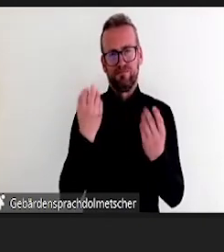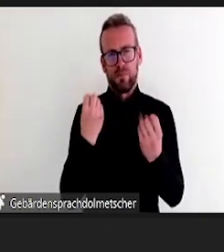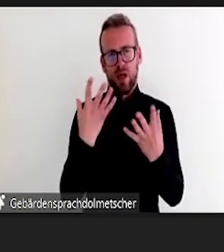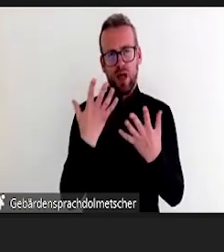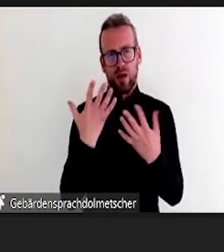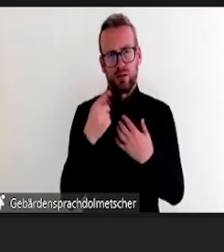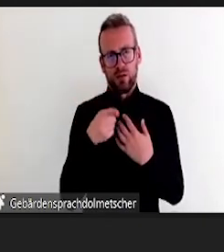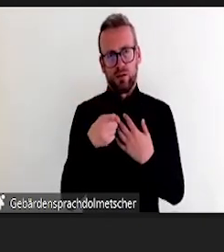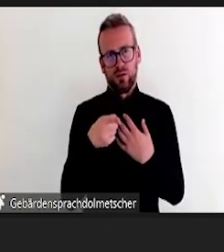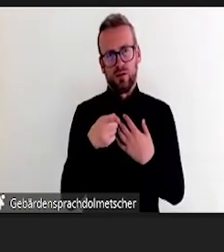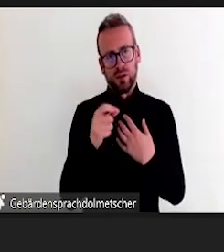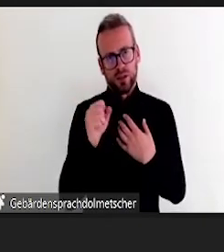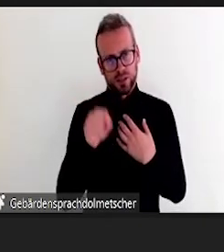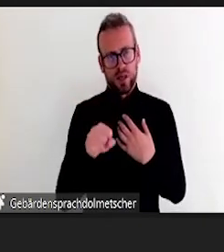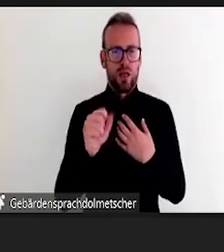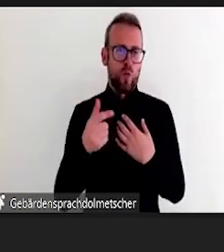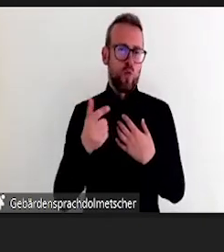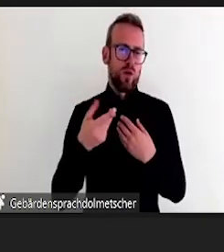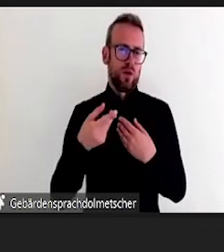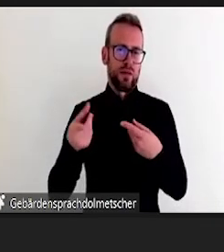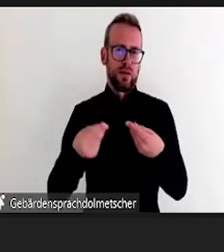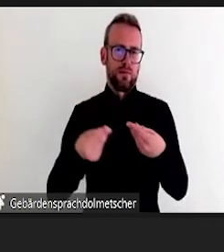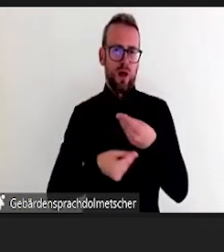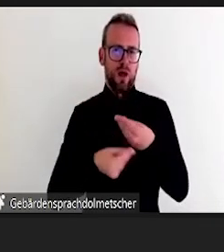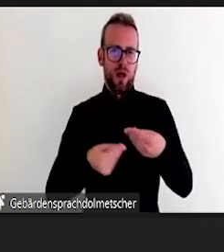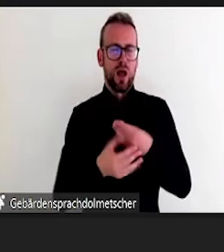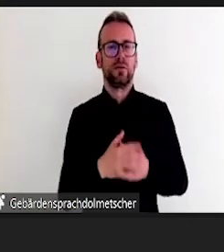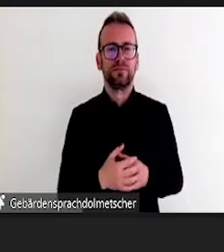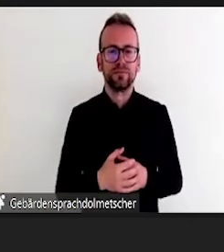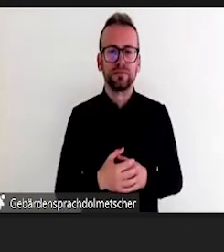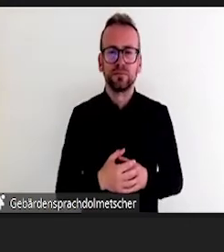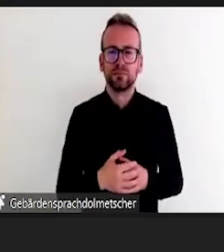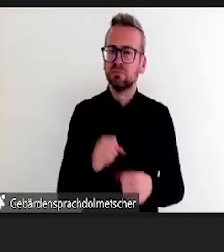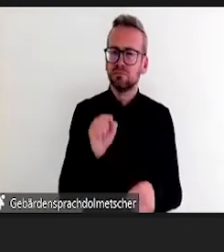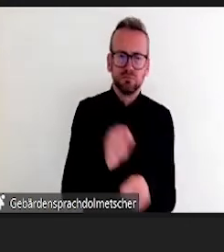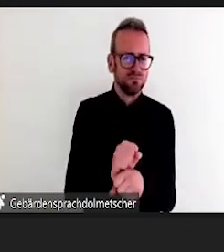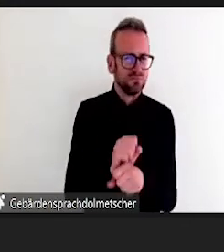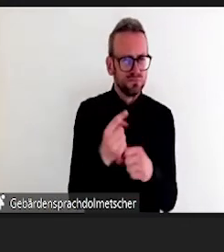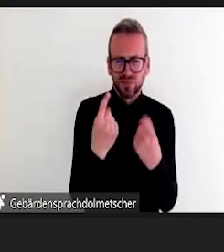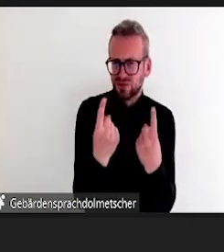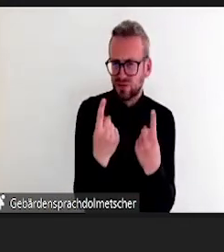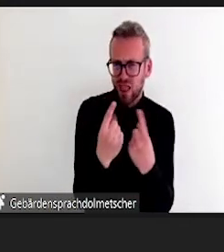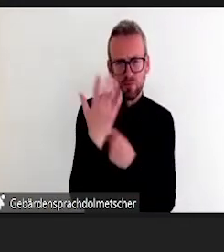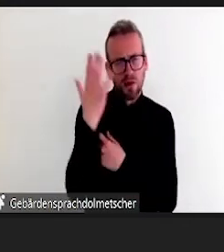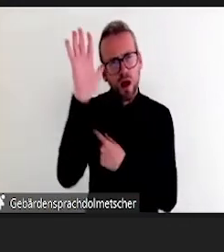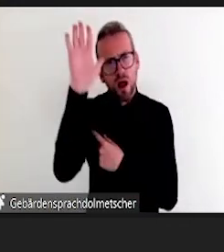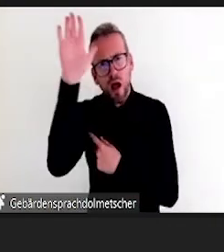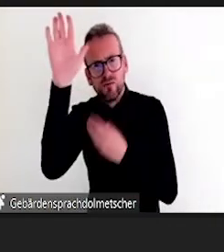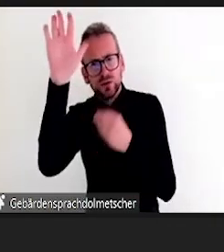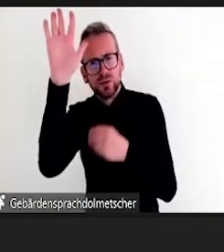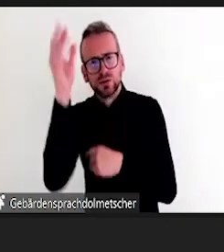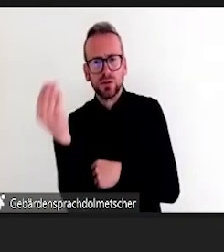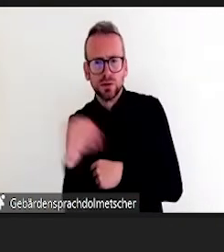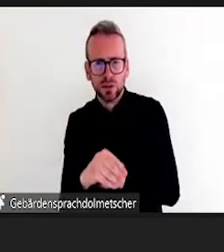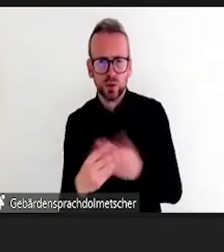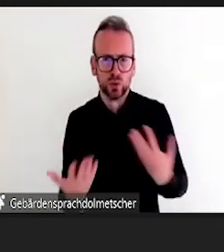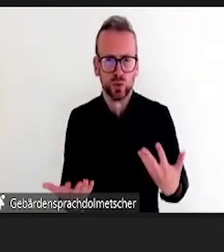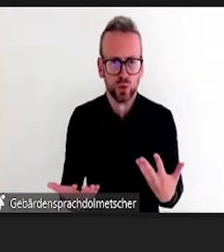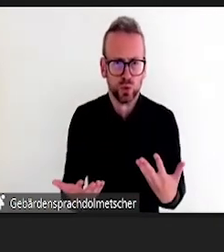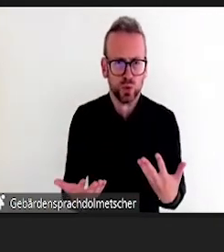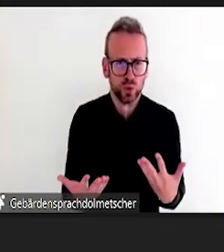Dann habe ich etwas, wo man sagen könnte, das ist ja mega ausufernd. Muss man das machen? Nein, das muss man natürlich nicht machen.